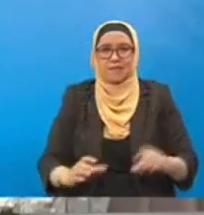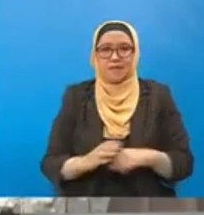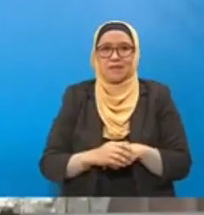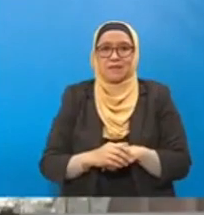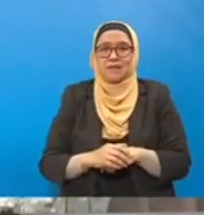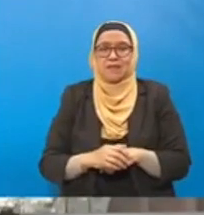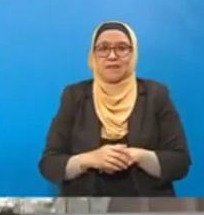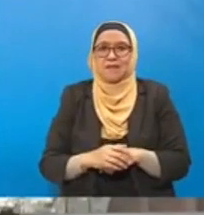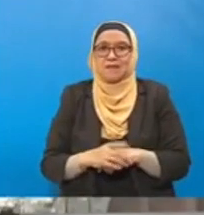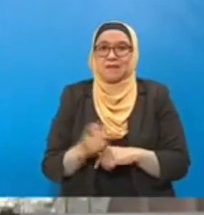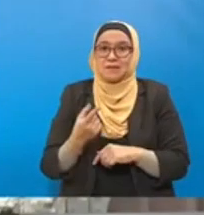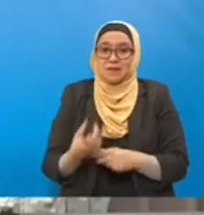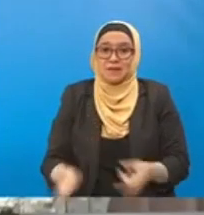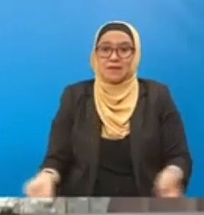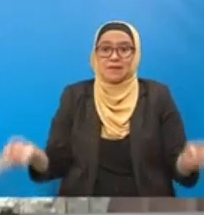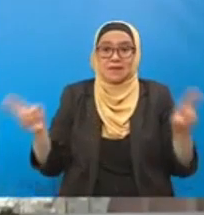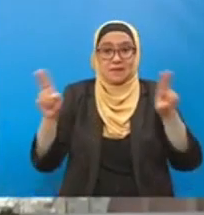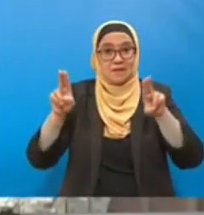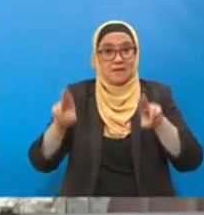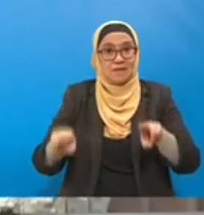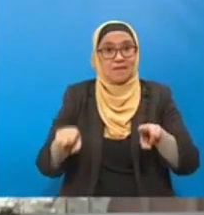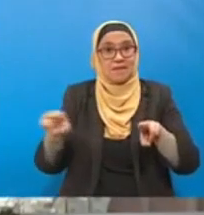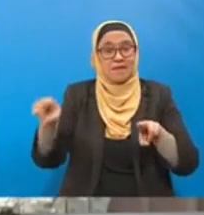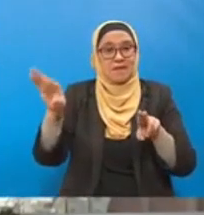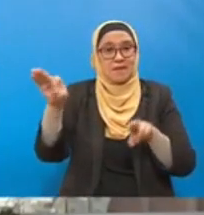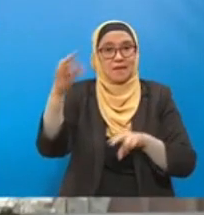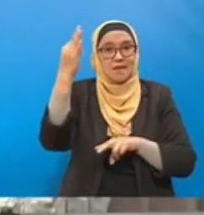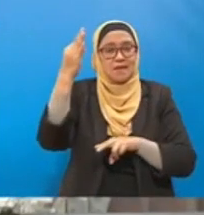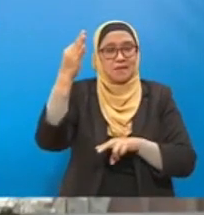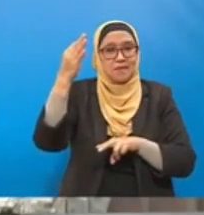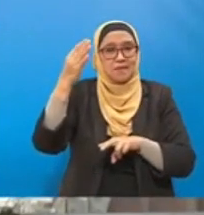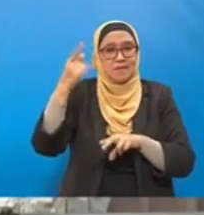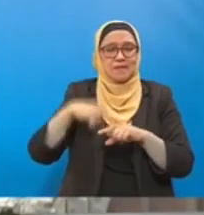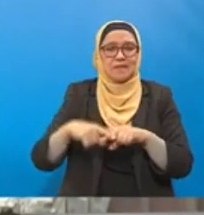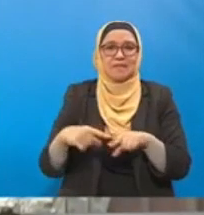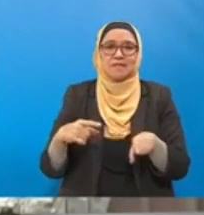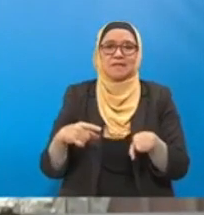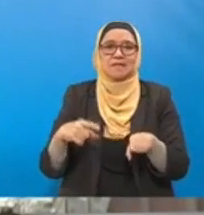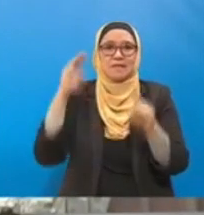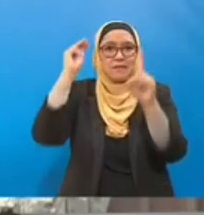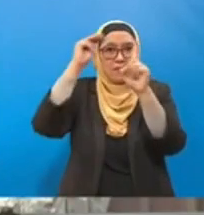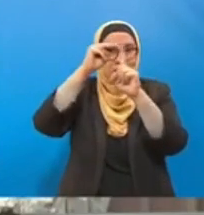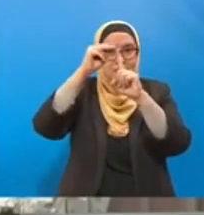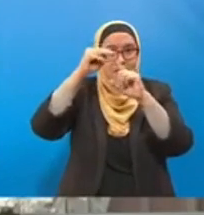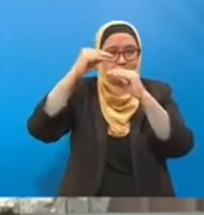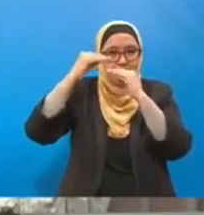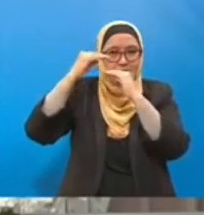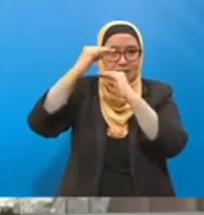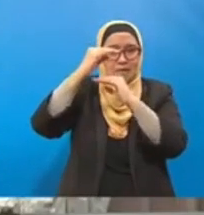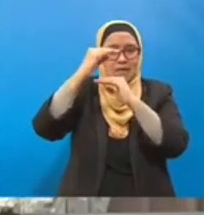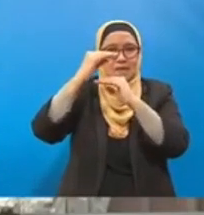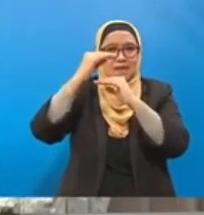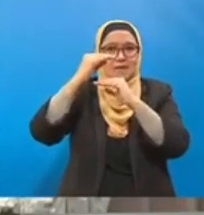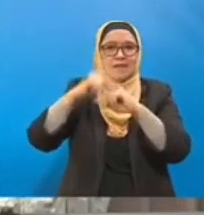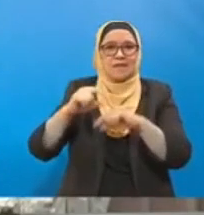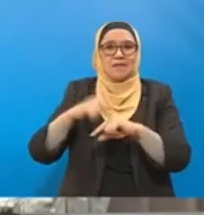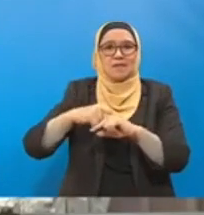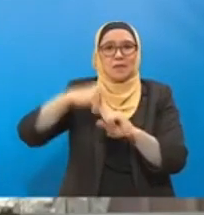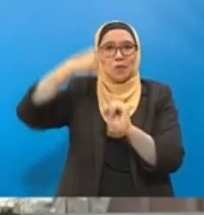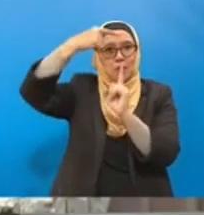Matlamat utama Perjanjian Paris ialah menghadkan purata peningkatan suhu global abad ini supaya tidak melebihi 2 darjah Celsius